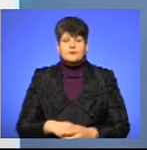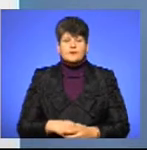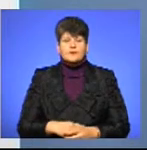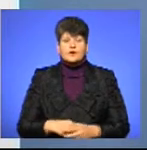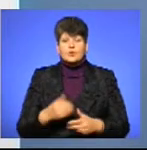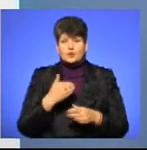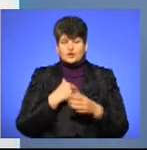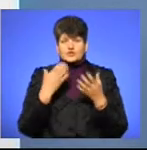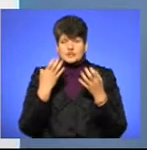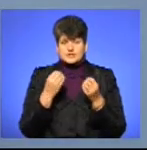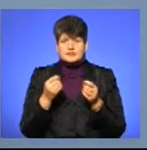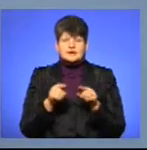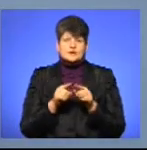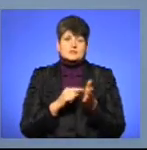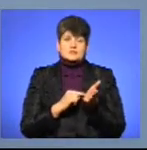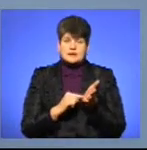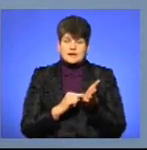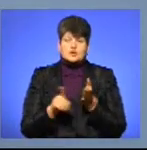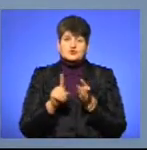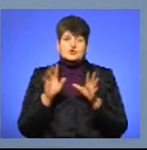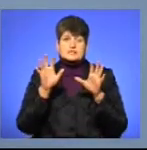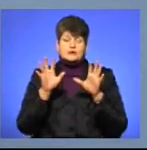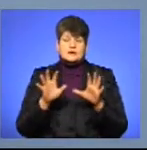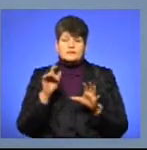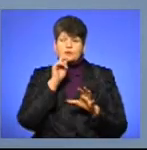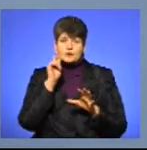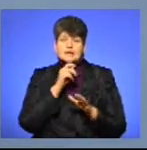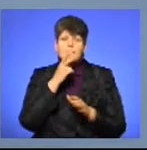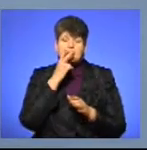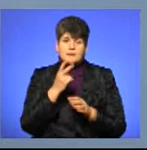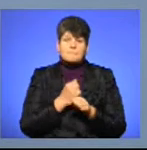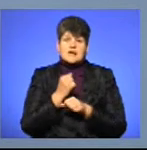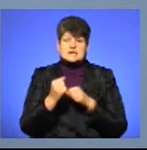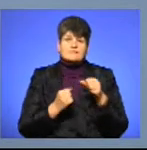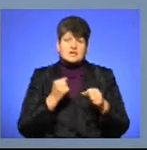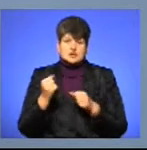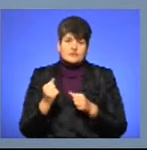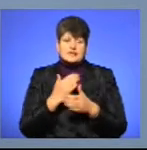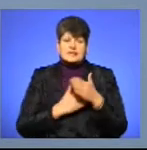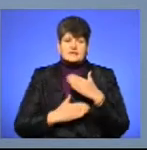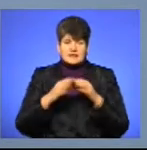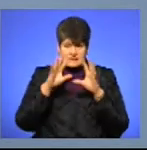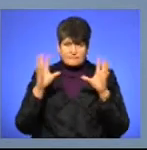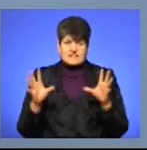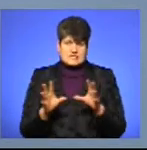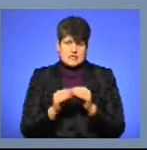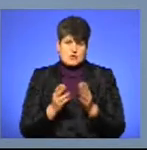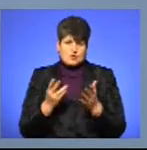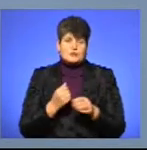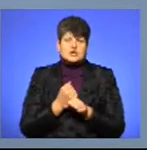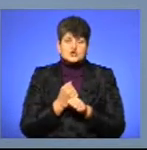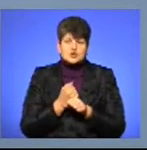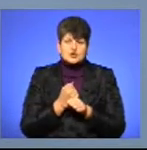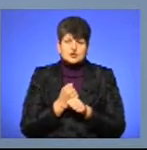Хочеться ще так само зазначити, що законодавством України передбачено працевлаштування інвалідів в цілому, тобто зобов